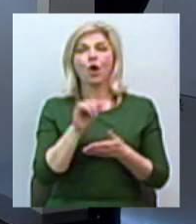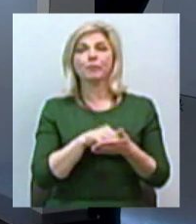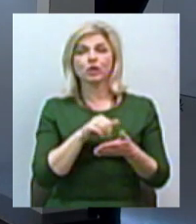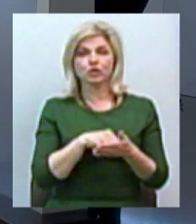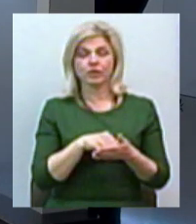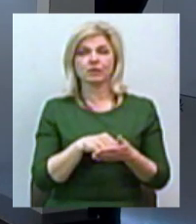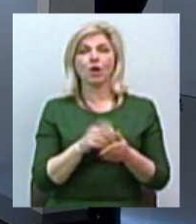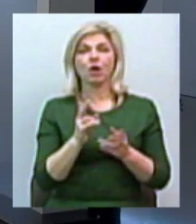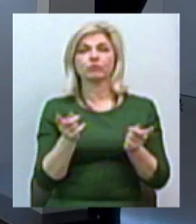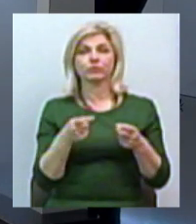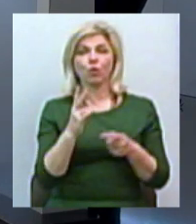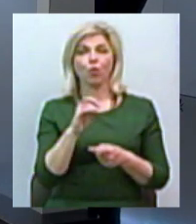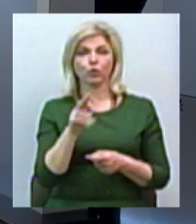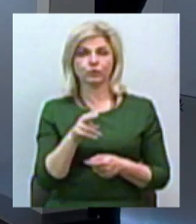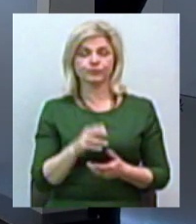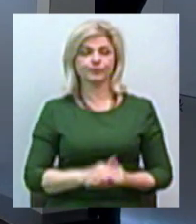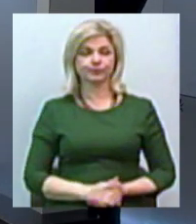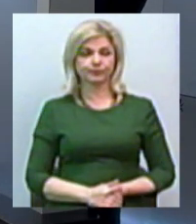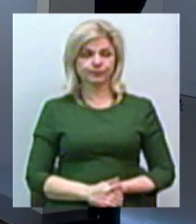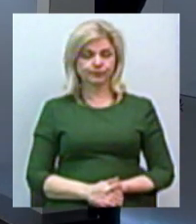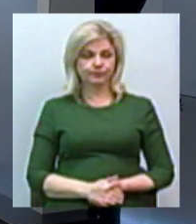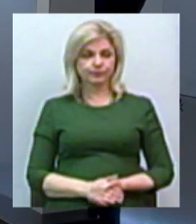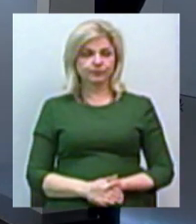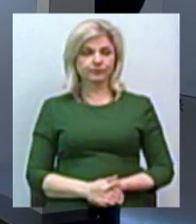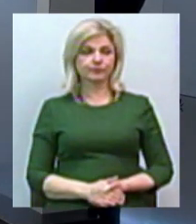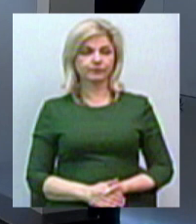наслідки кодування. Тож, прошу, шановні глядачі, переглянемо.